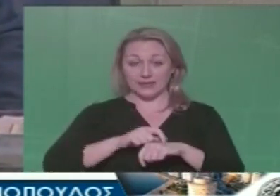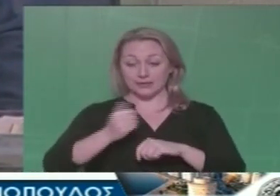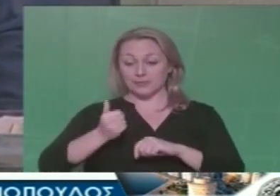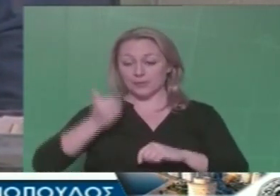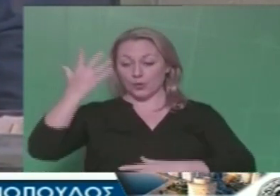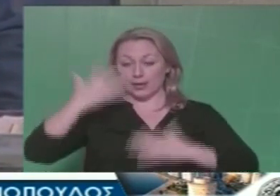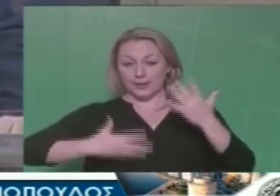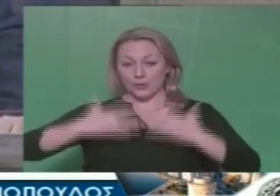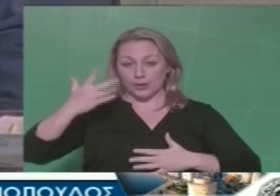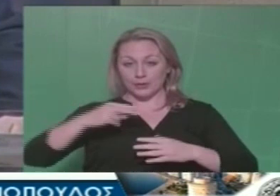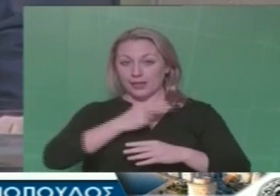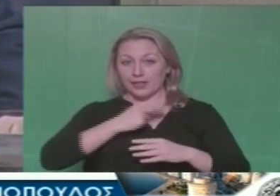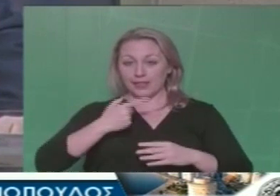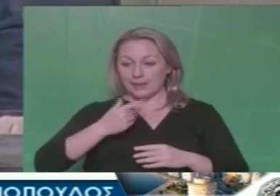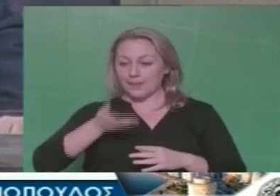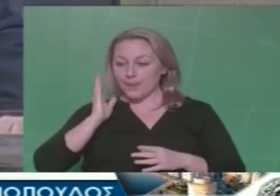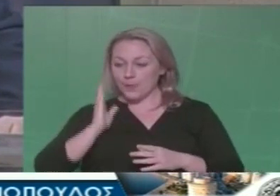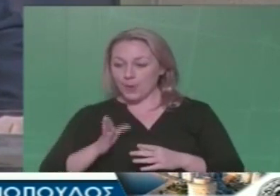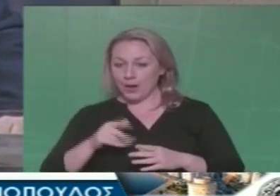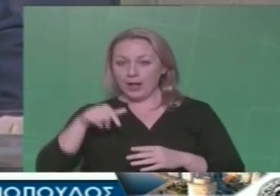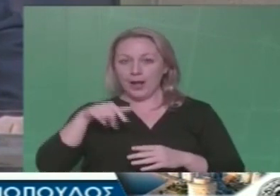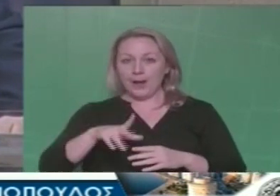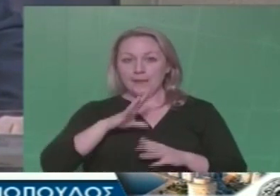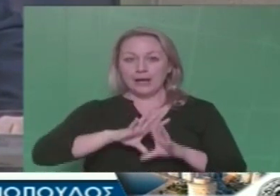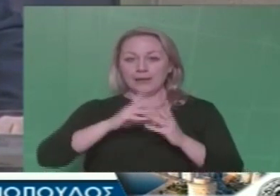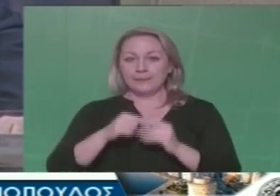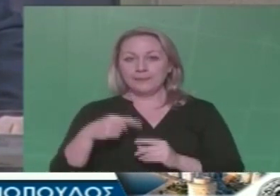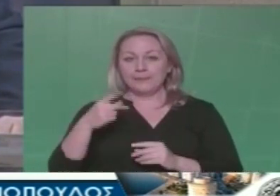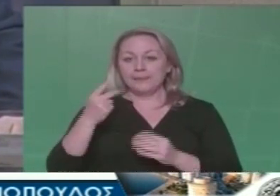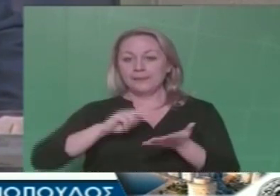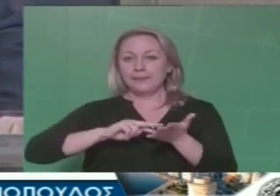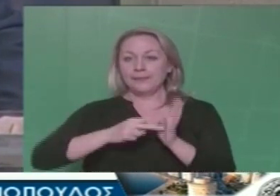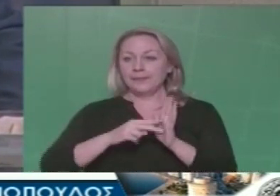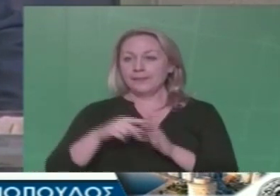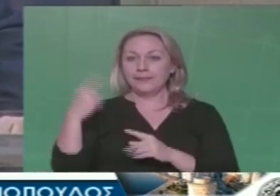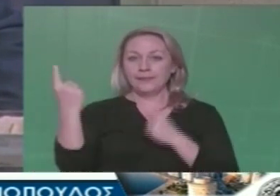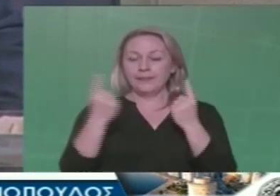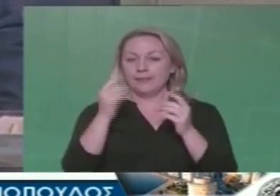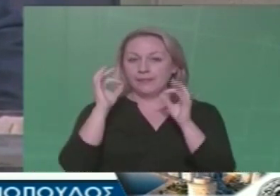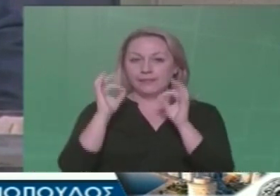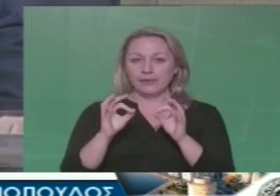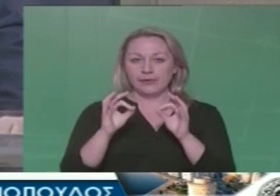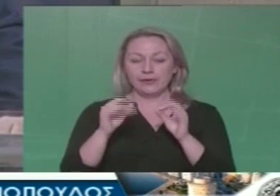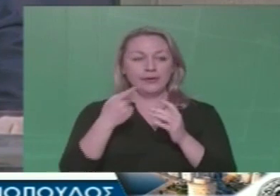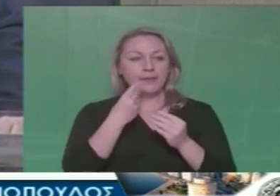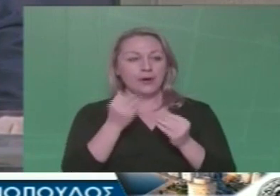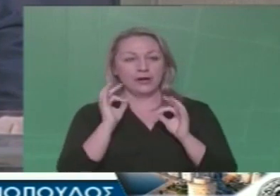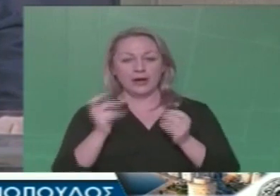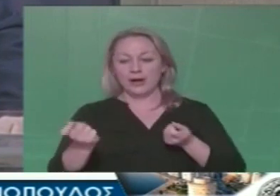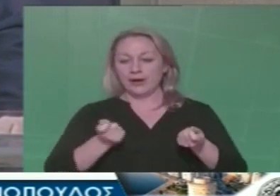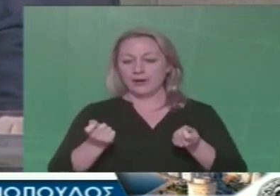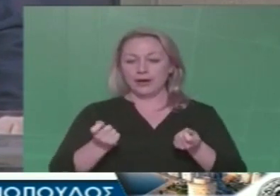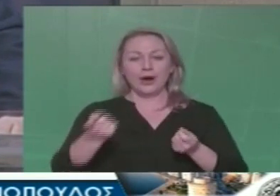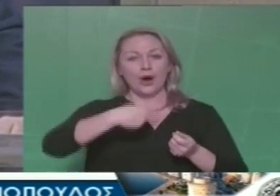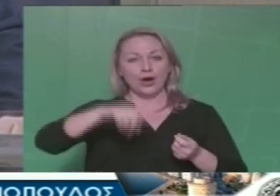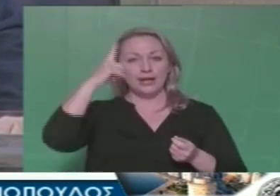προϋπολογισμό μέσα στα όρια του δυνατοτήτου που μας δίνει η γενικότερη οικονομική κατάσταση. Αυτήν όλοι την ξέρουν, θα μπορέσουν κάλλιστα